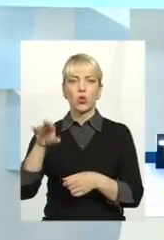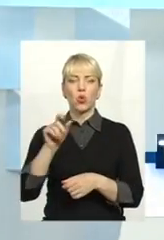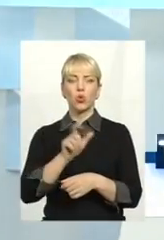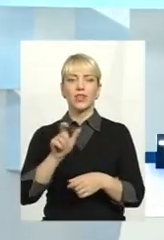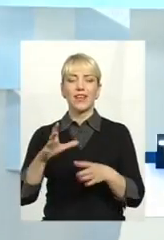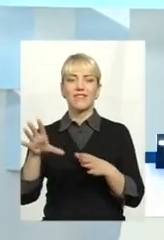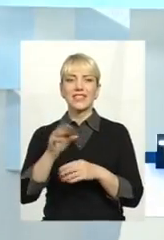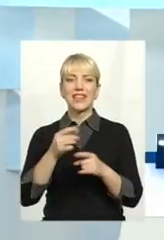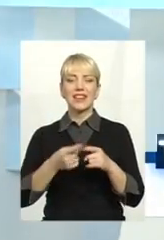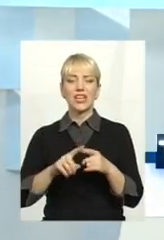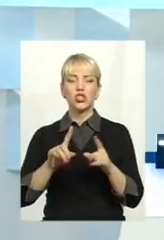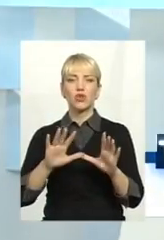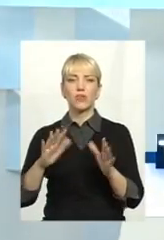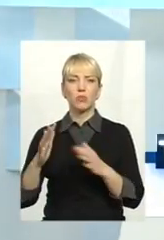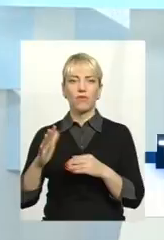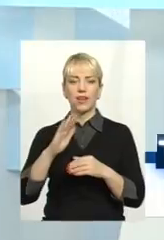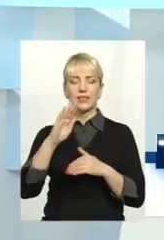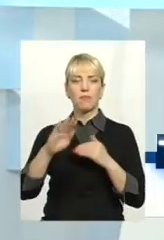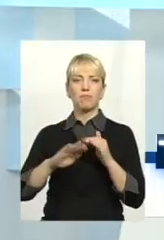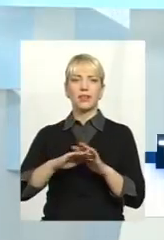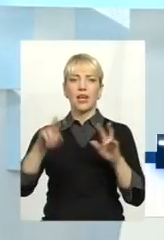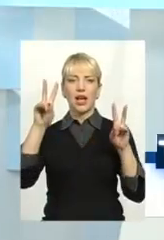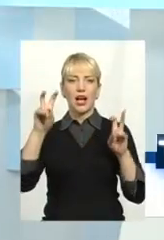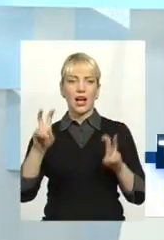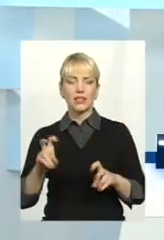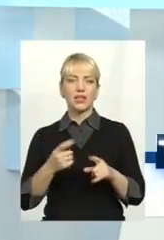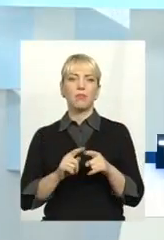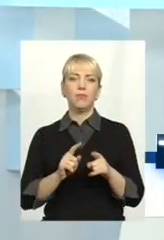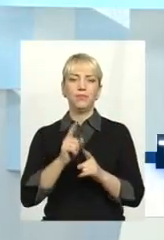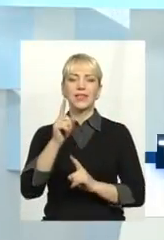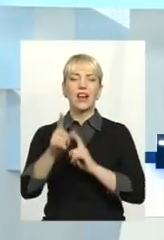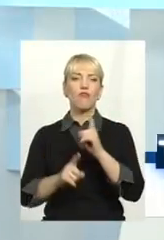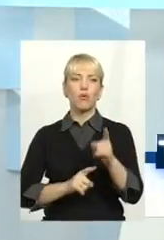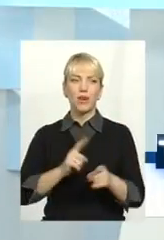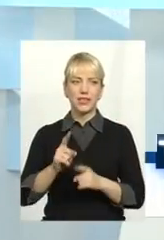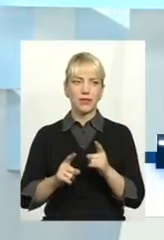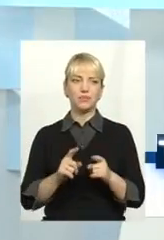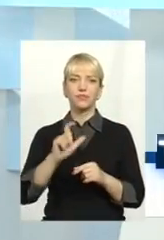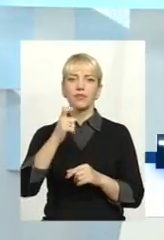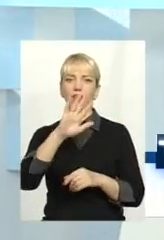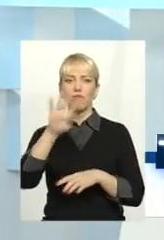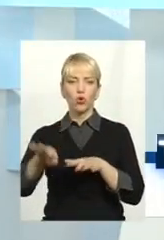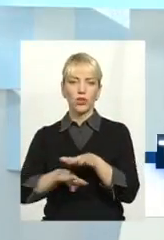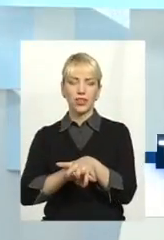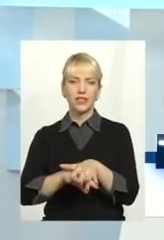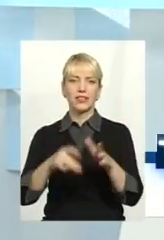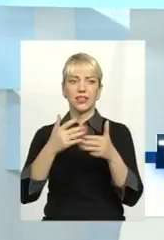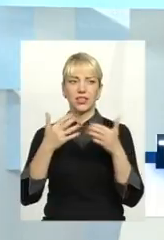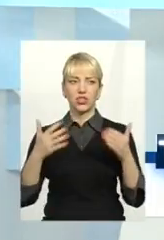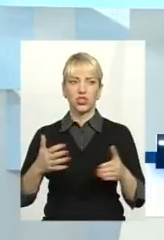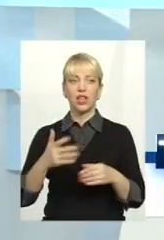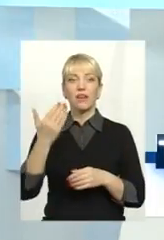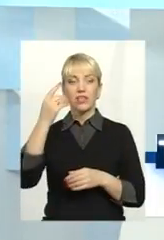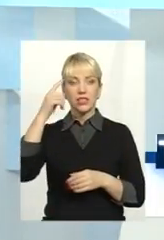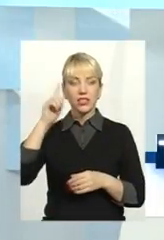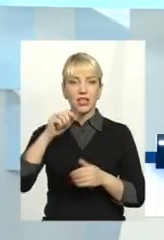те, що сьогодні відбувається під гаслами реформаторськими, псевдоліберальними, євроінтеграційними і все таке інше. Ви знаєте,